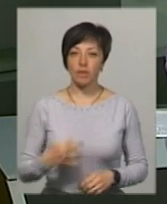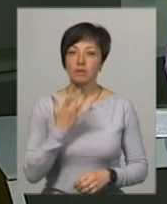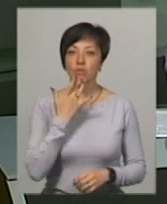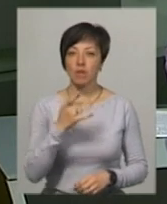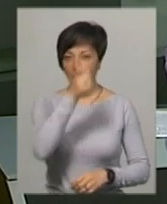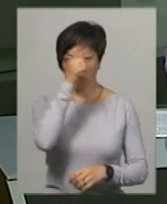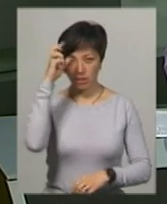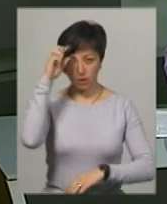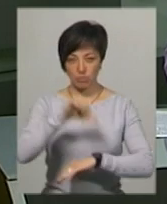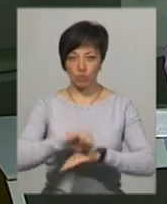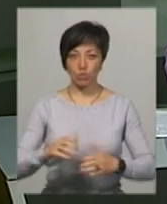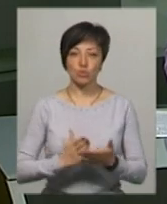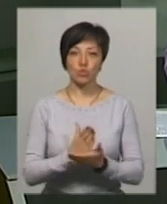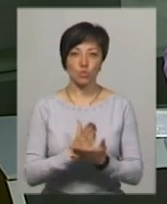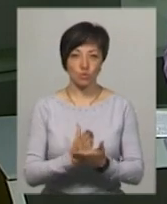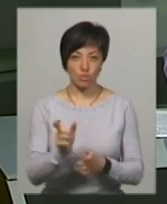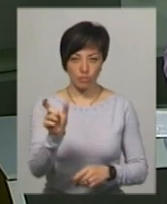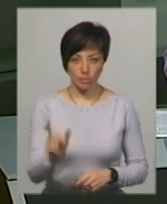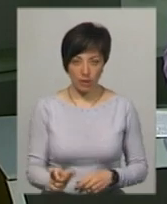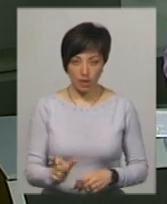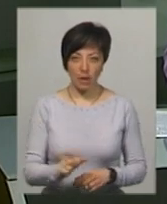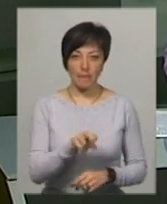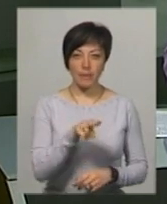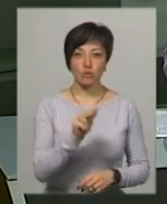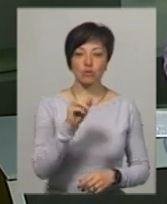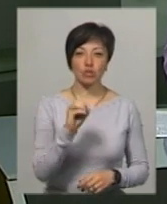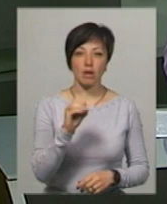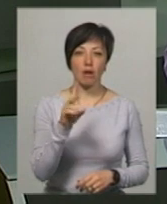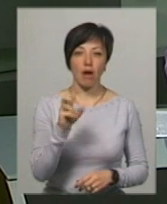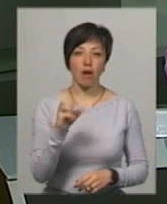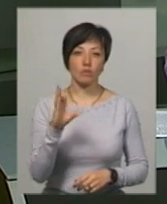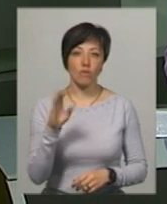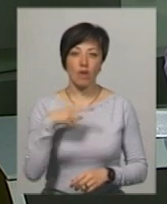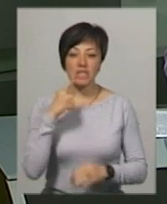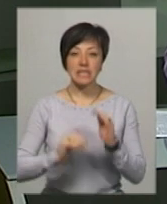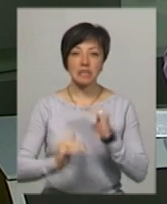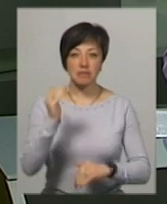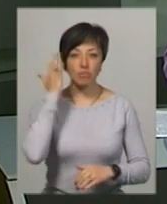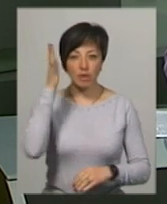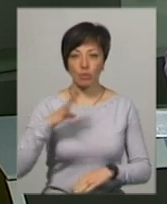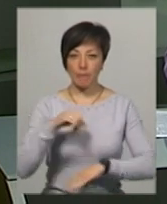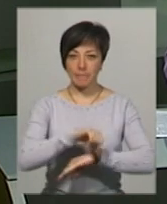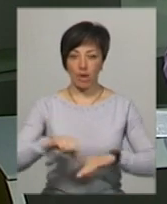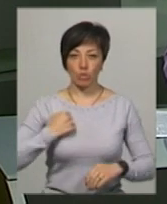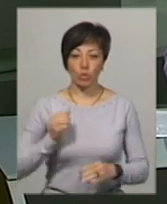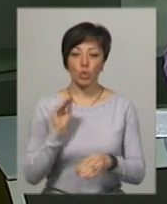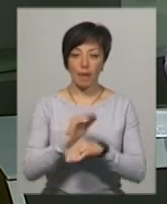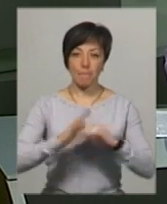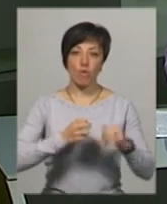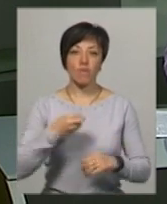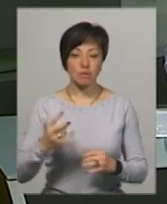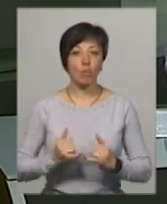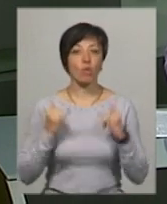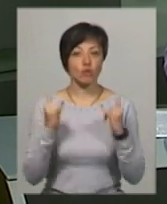академії Держприкордонслужби імені Богдана Хмельницького Петро Черкасов каже, з дитинства мріяв стати прикордонником. Додає, професія ця